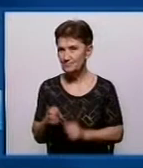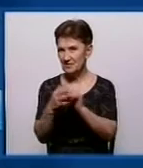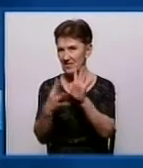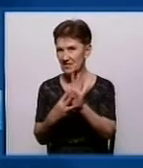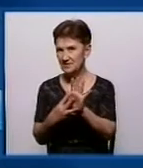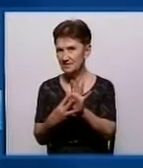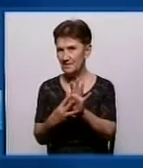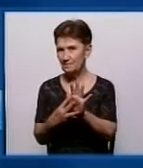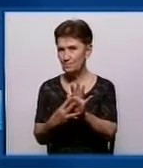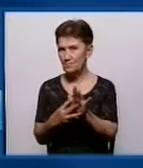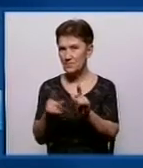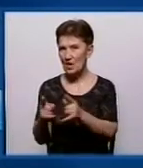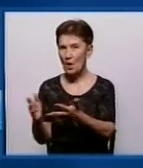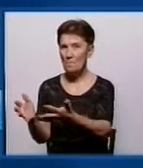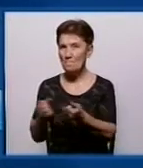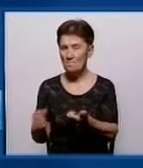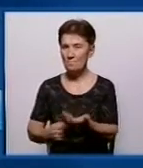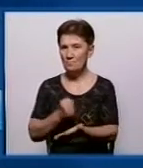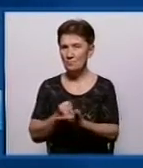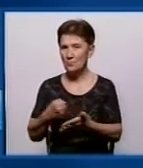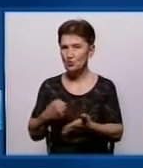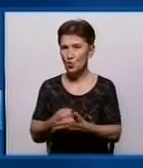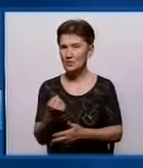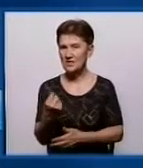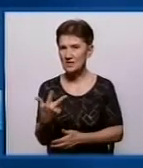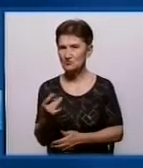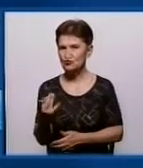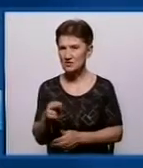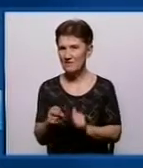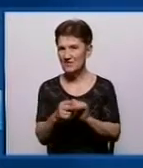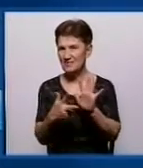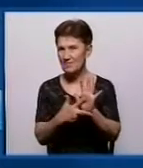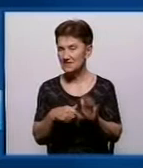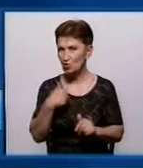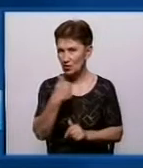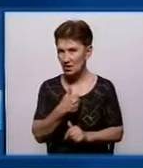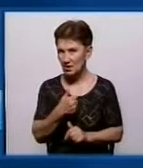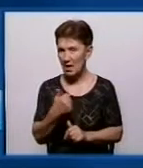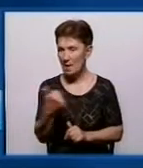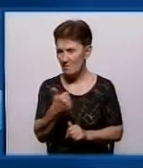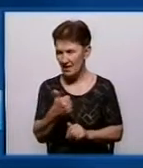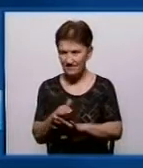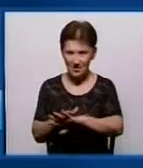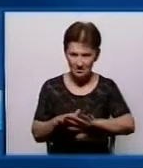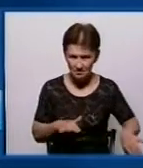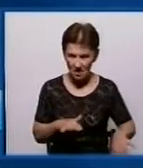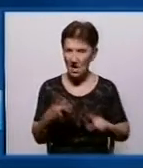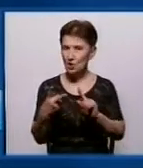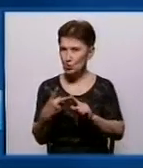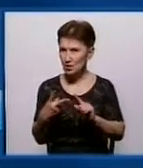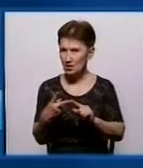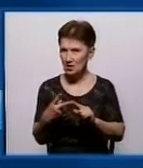пропозиції та зауваження приймались до 13 червня 2018 року. Це один момент. А другий момент, що